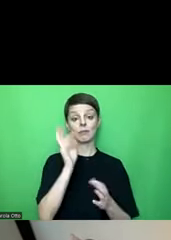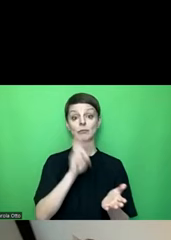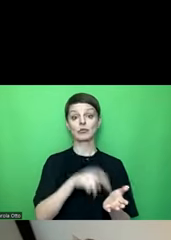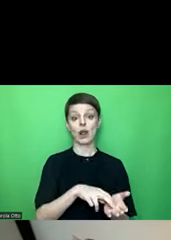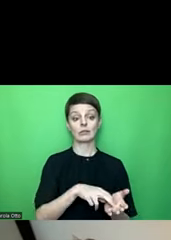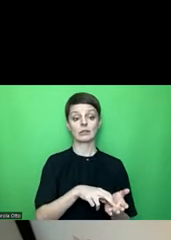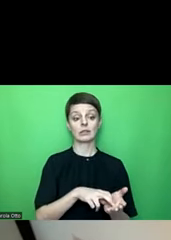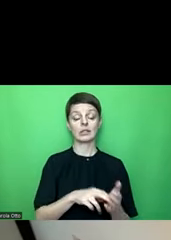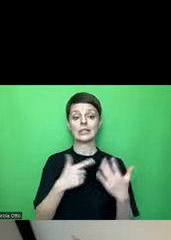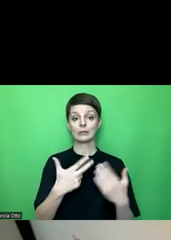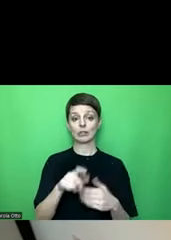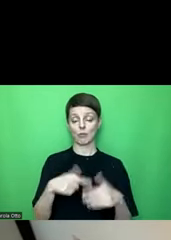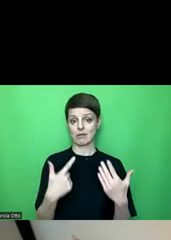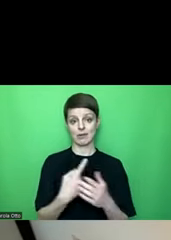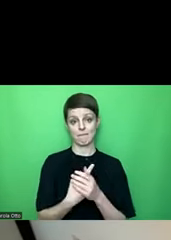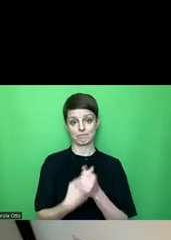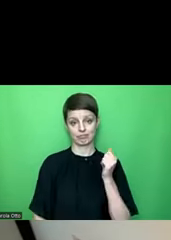,7 nicht bestanden.